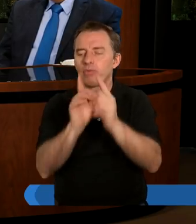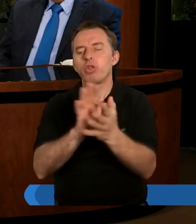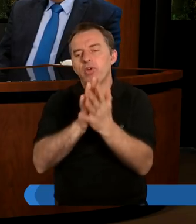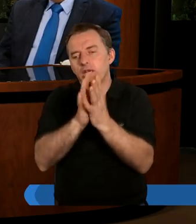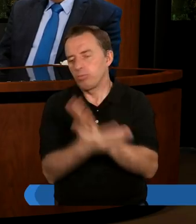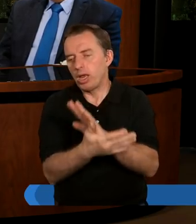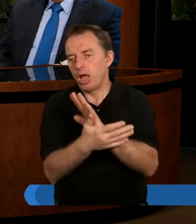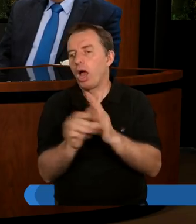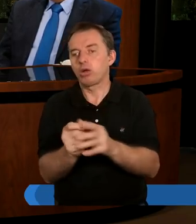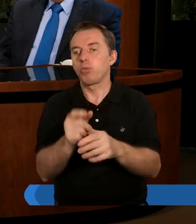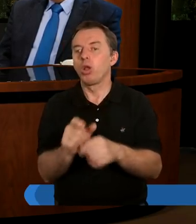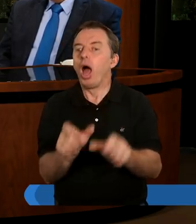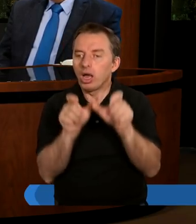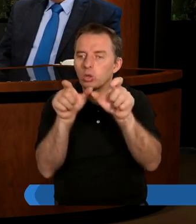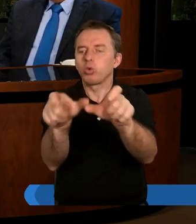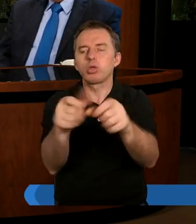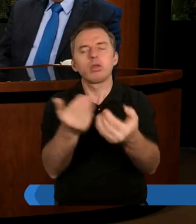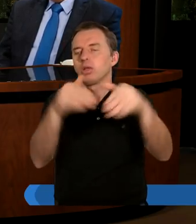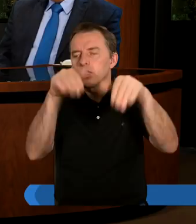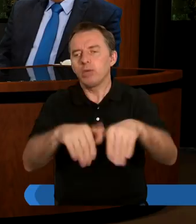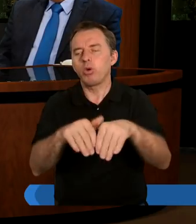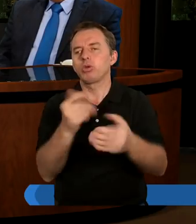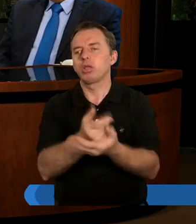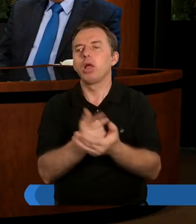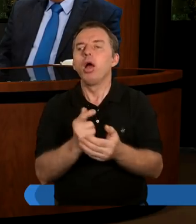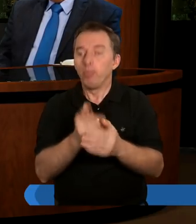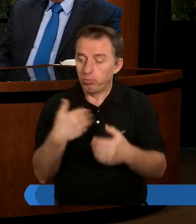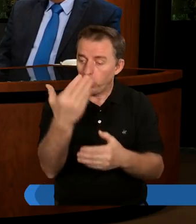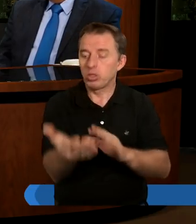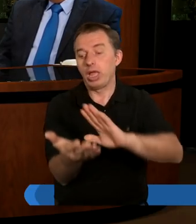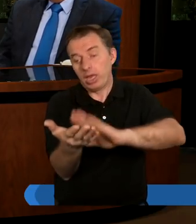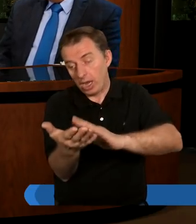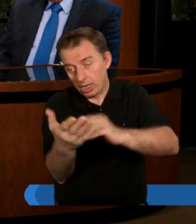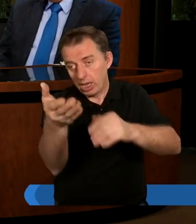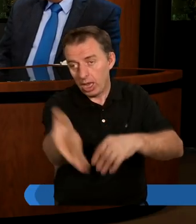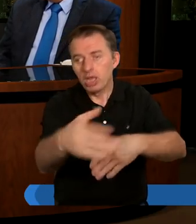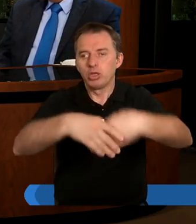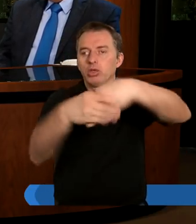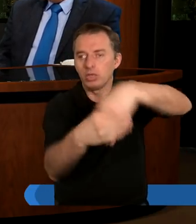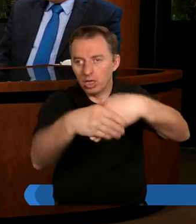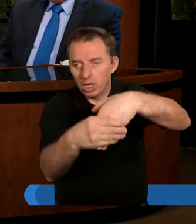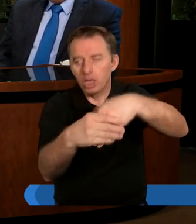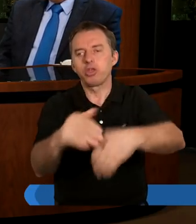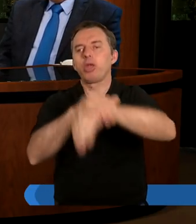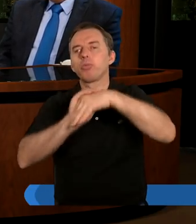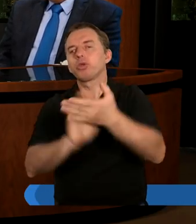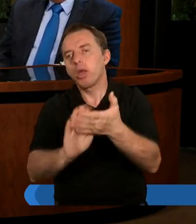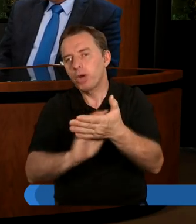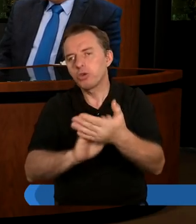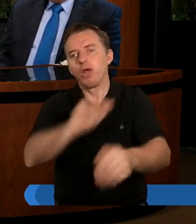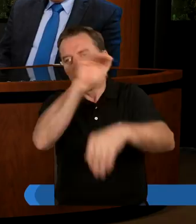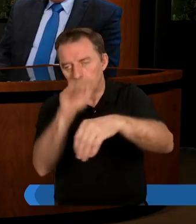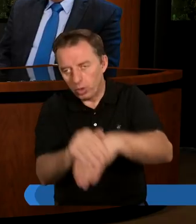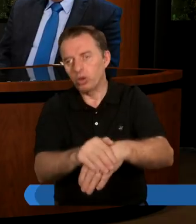Nie da się zmusić do pojednania nikogo, prawda? Można powiedzieć, podaj rękę i przeproś. No i ludzie czasami tak robią, dzieci czasami tak robią,